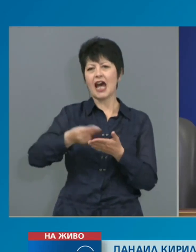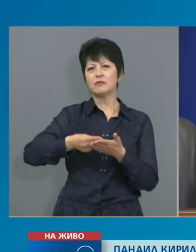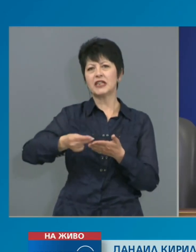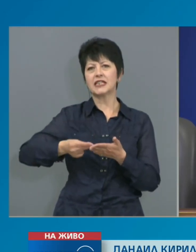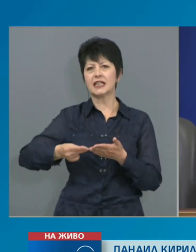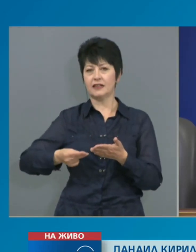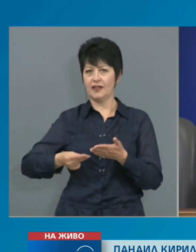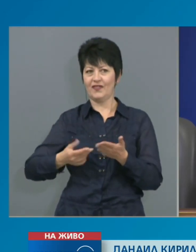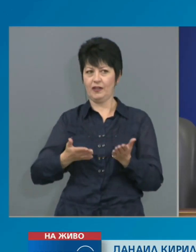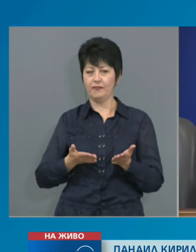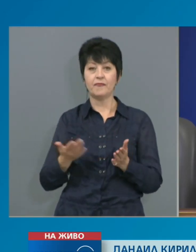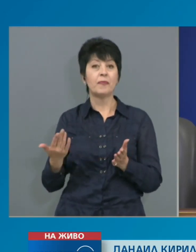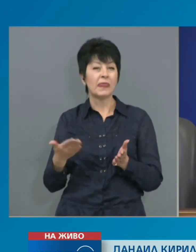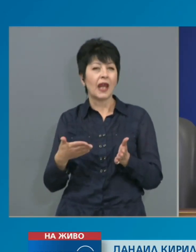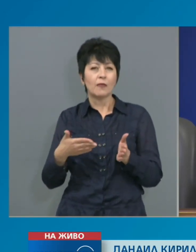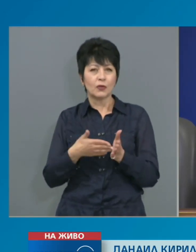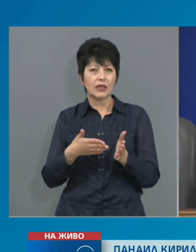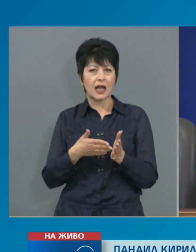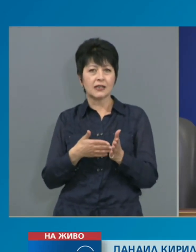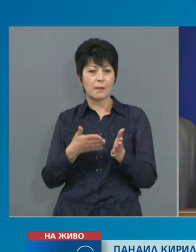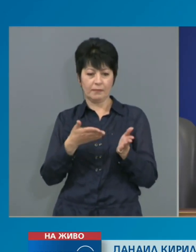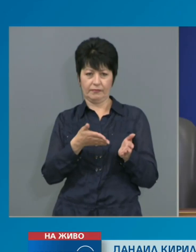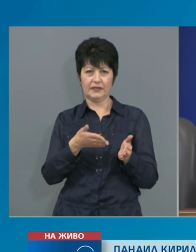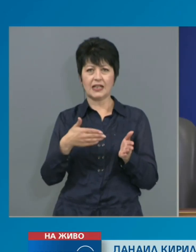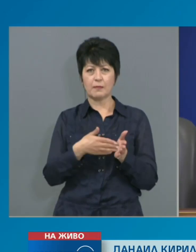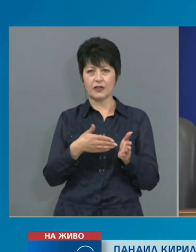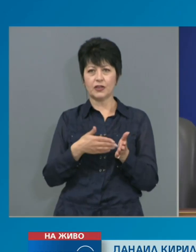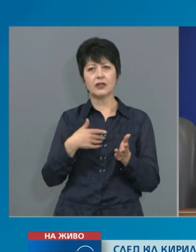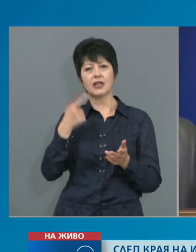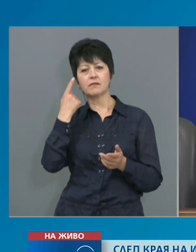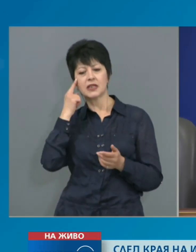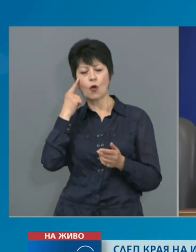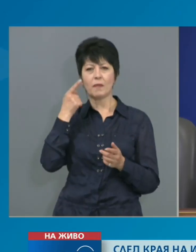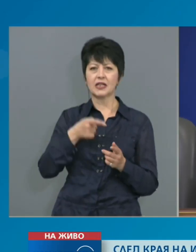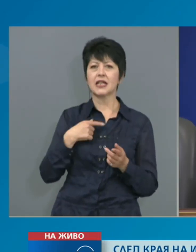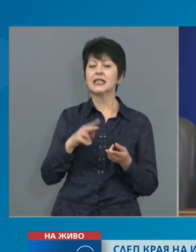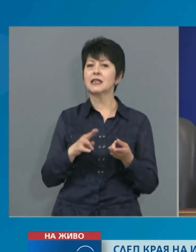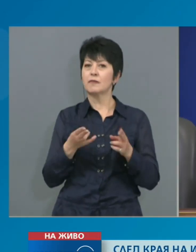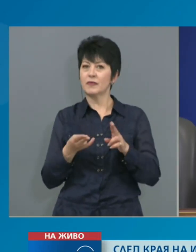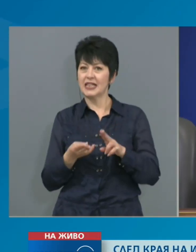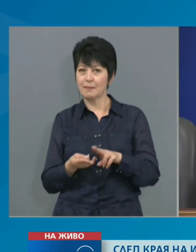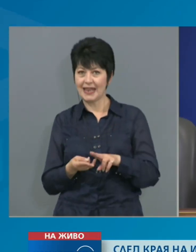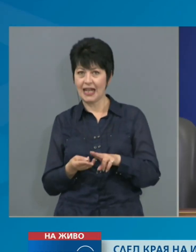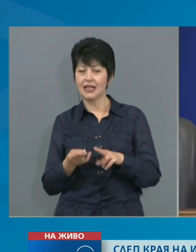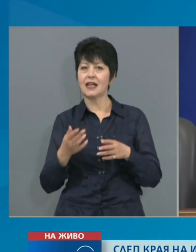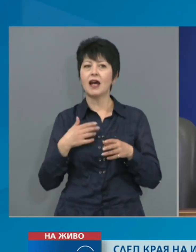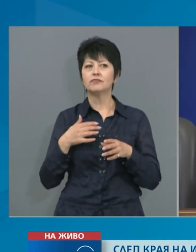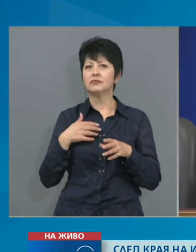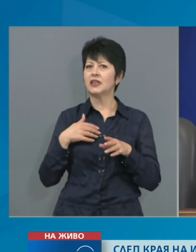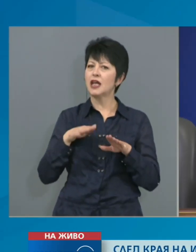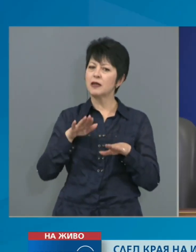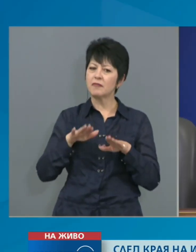По тази причина сме съобразили измененията в Административно-процесуалния кодекс, да има съответно